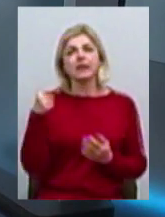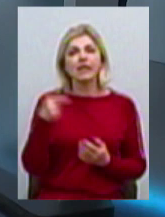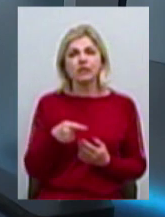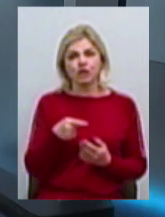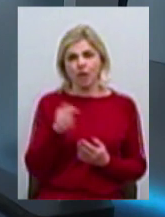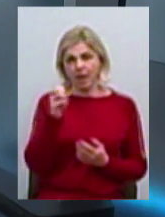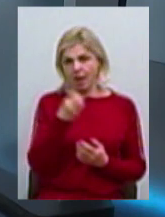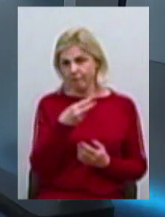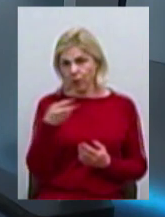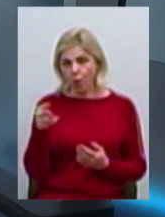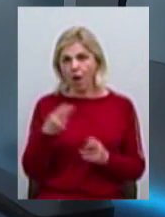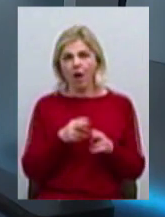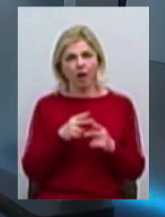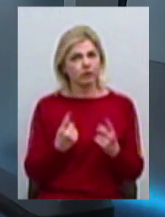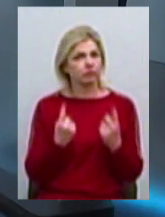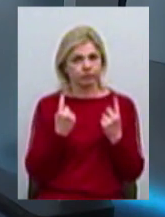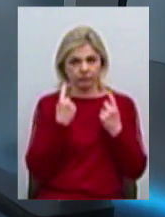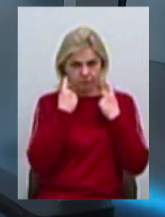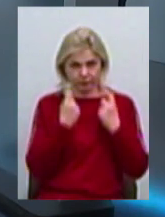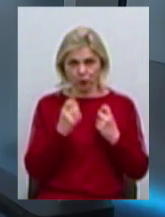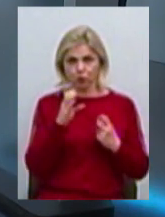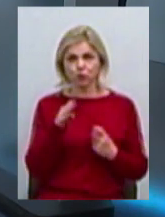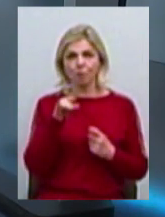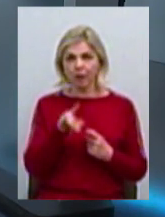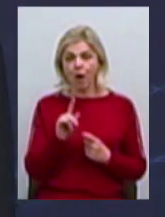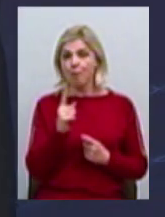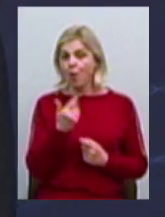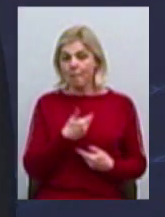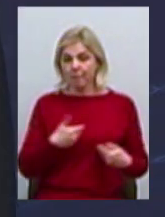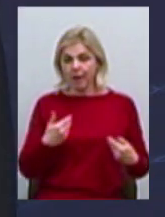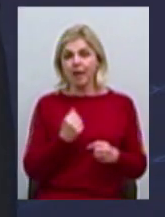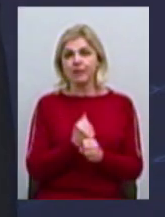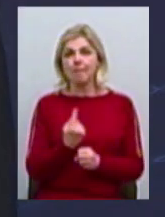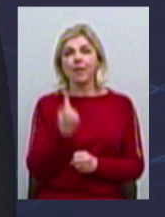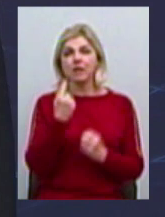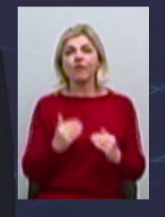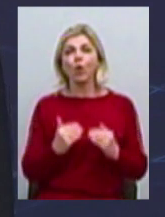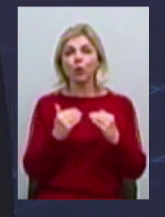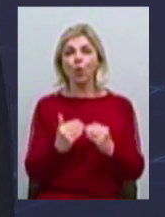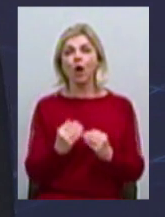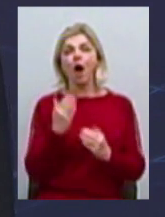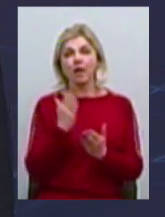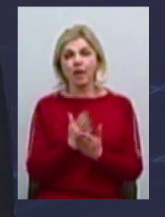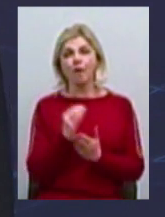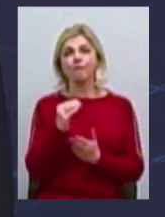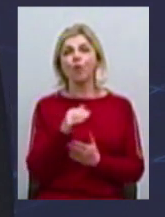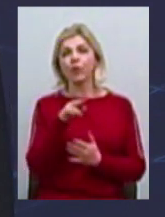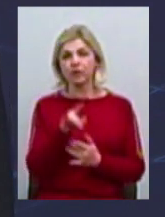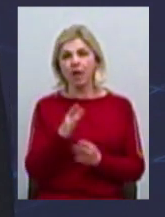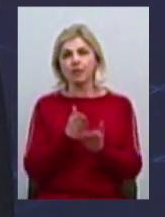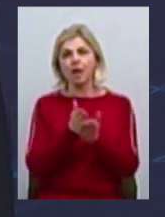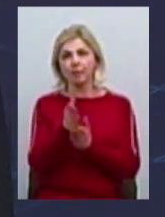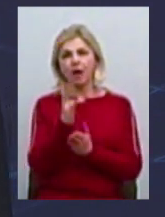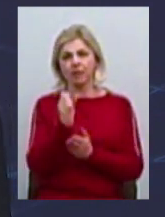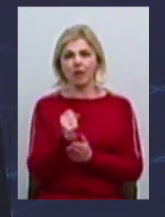Тобто, це суми такі гігантські, оскільки ми робимо перші кроки на початковій стадії, а є ще фонди, які спрямовані саме вже на